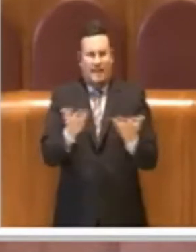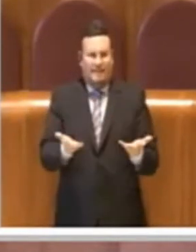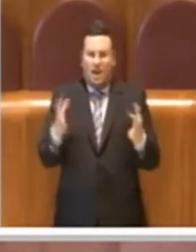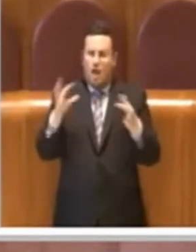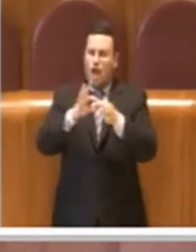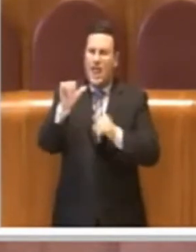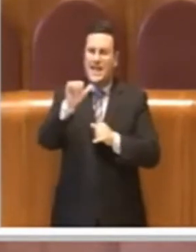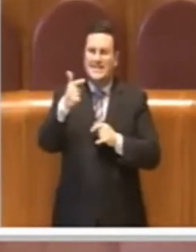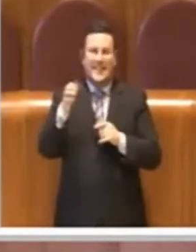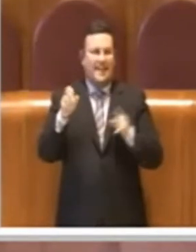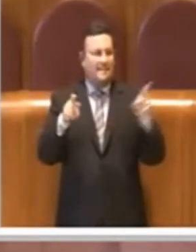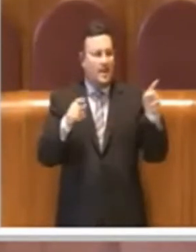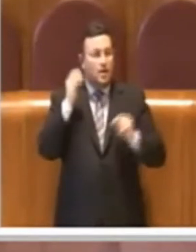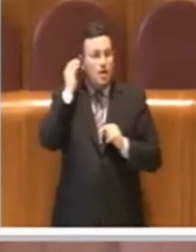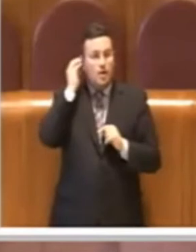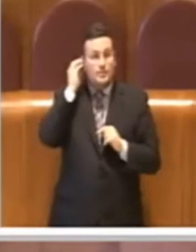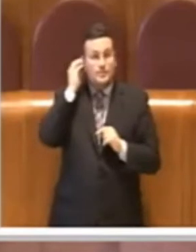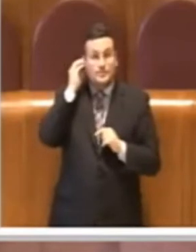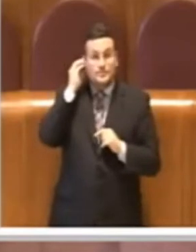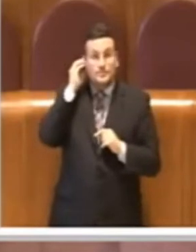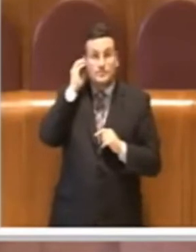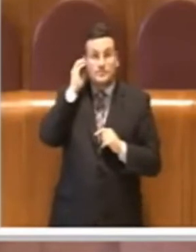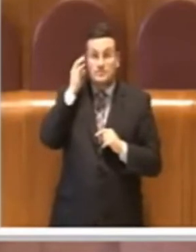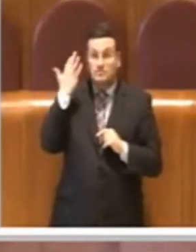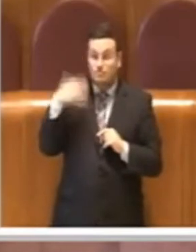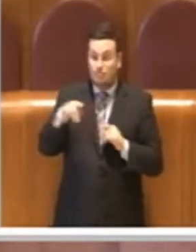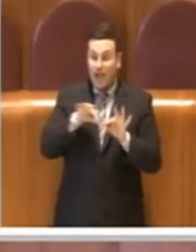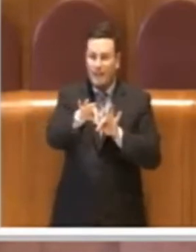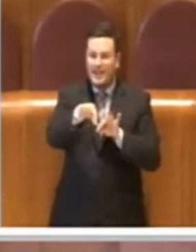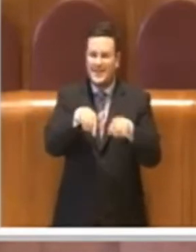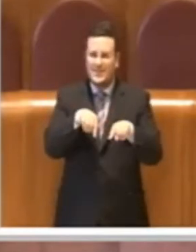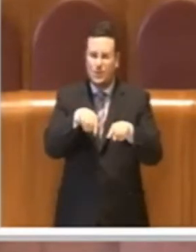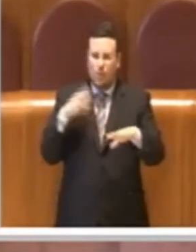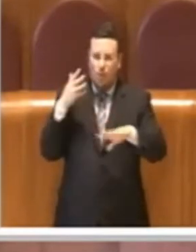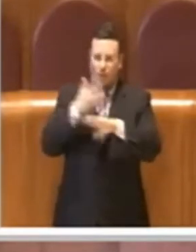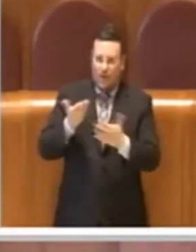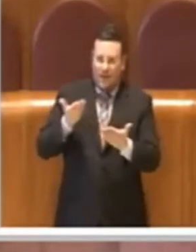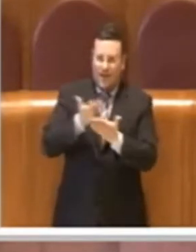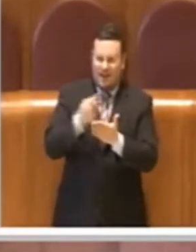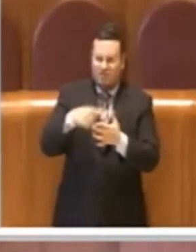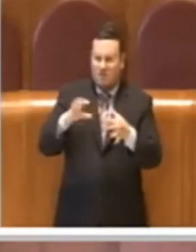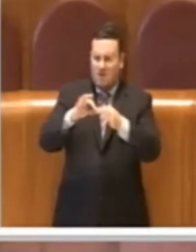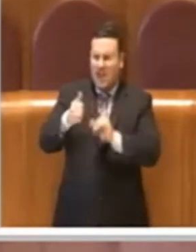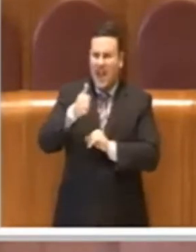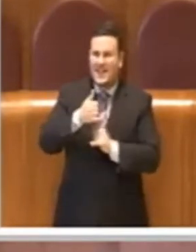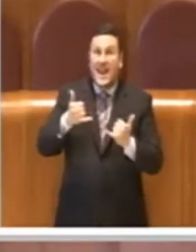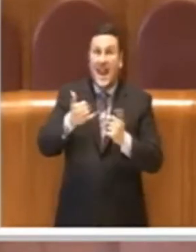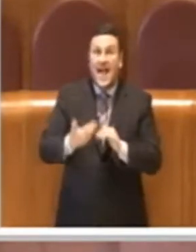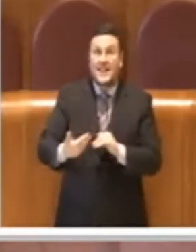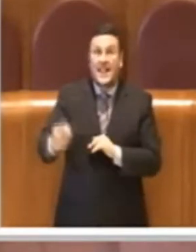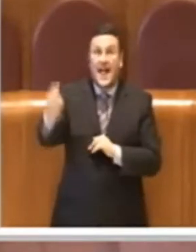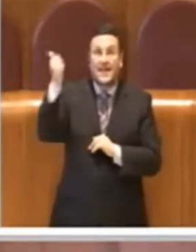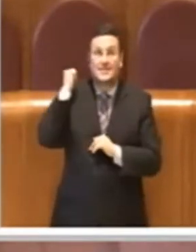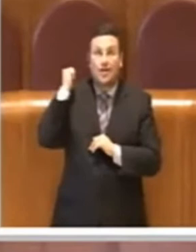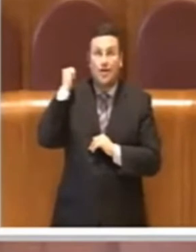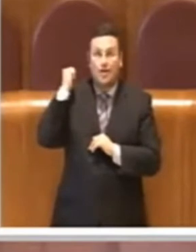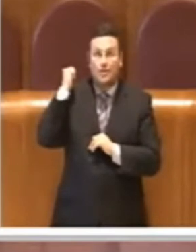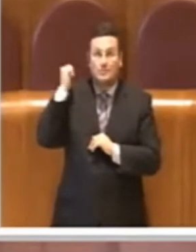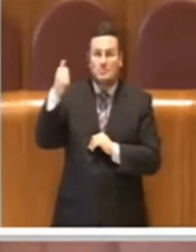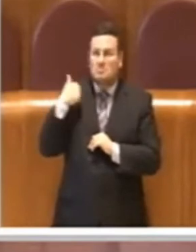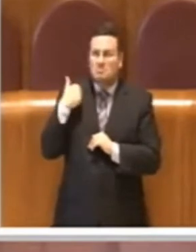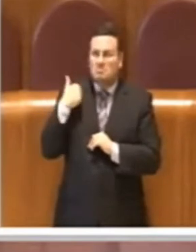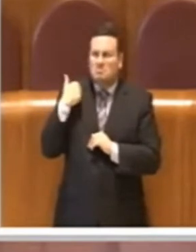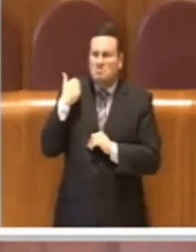degli studi propedeutici a questa misura, che ricordo è già stata fatta nello scorso Natale, non ho visto casi